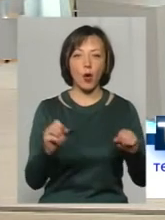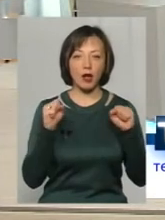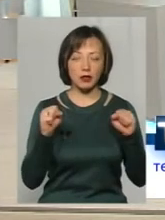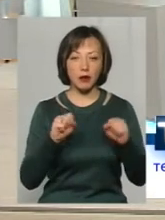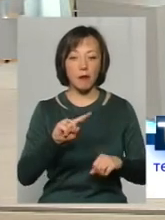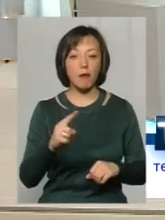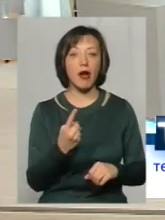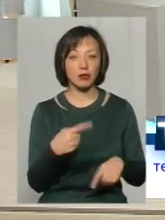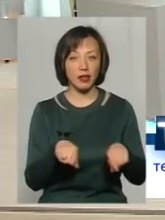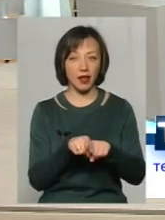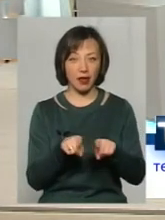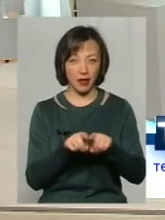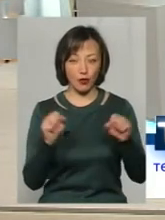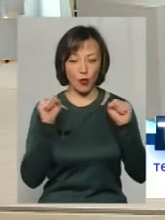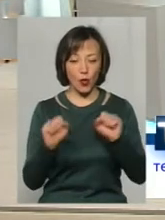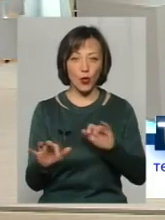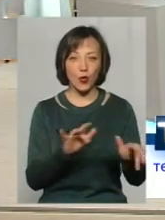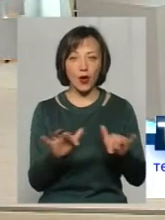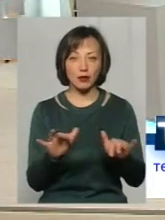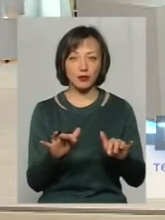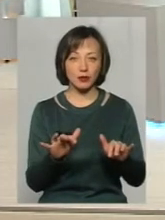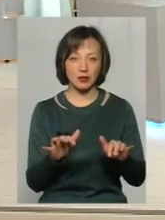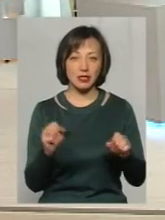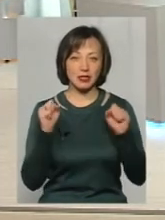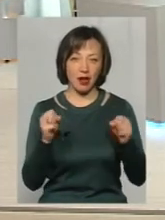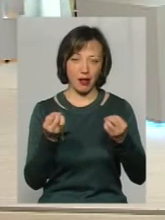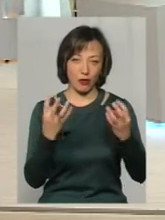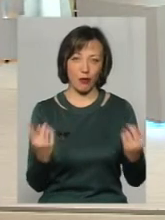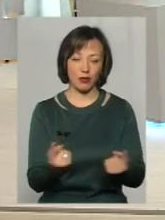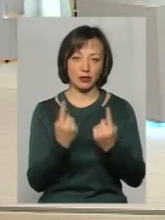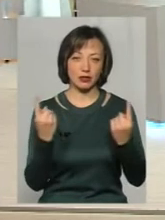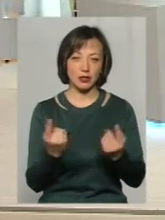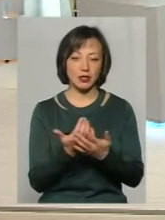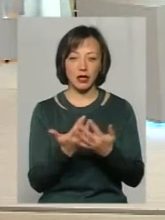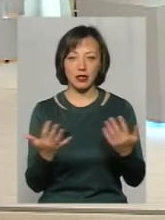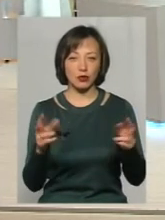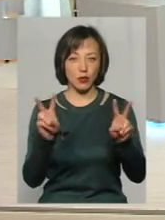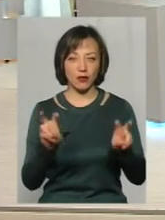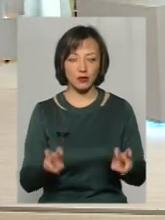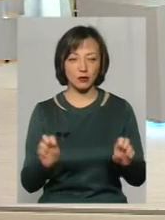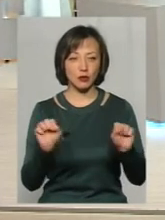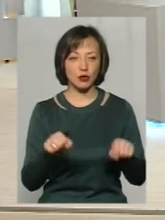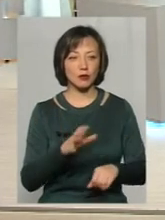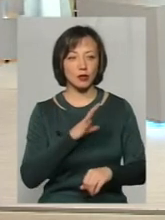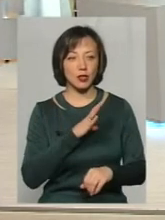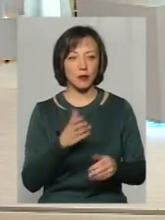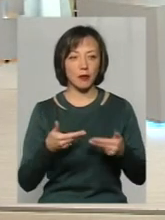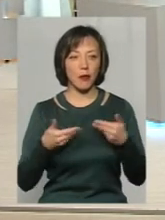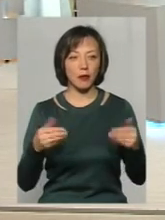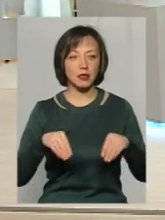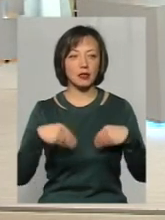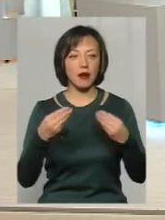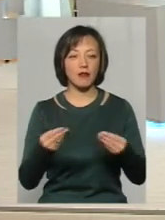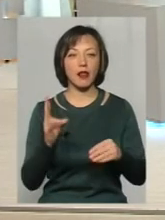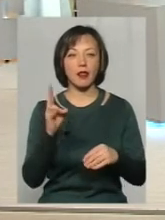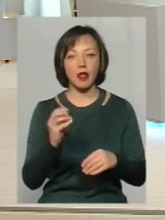руханку, це фізарядка, різного виду нам могла бути, ми давали